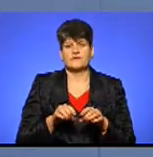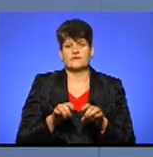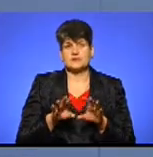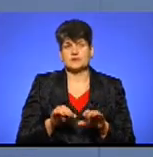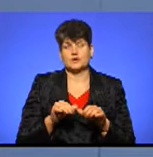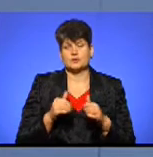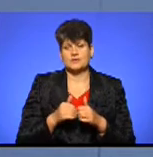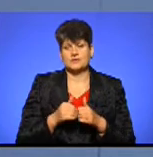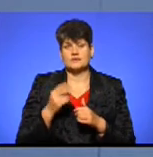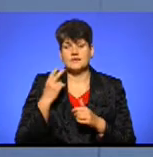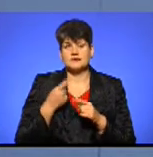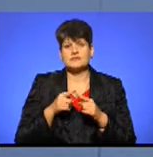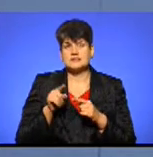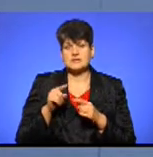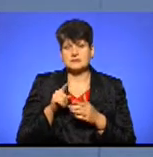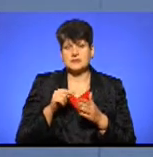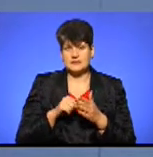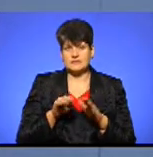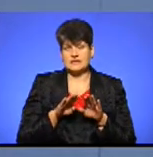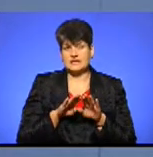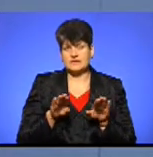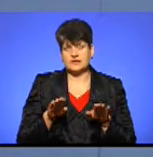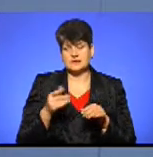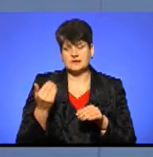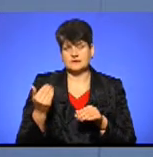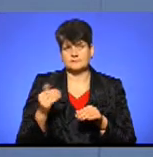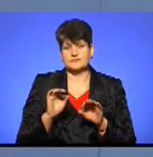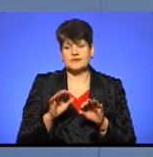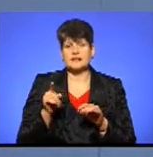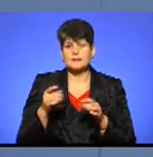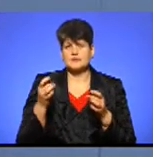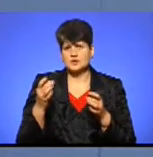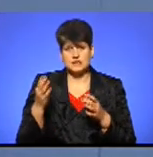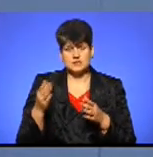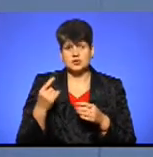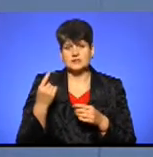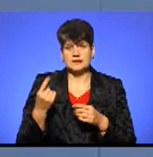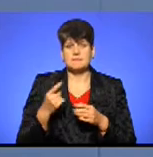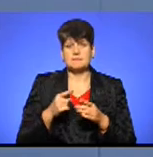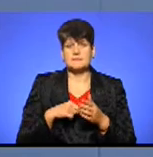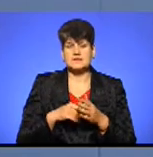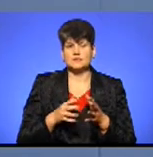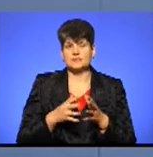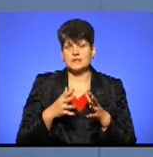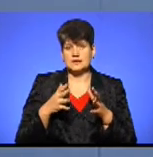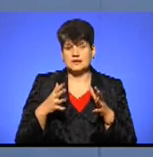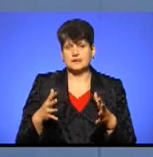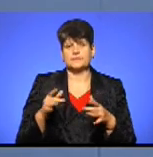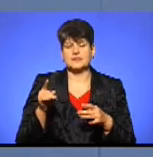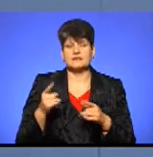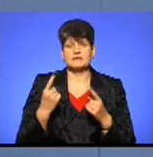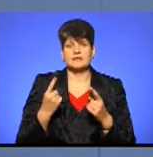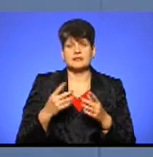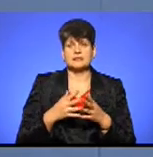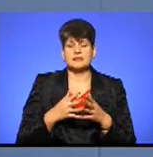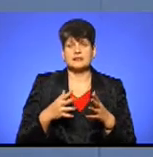В Києві з цим питанням, на який рівняються наші спікери, набагато простіше, тому що там, по-перше, місто велике, по-друге, там є дуже велика кількість